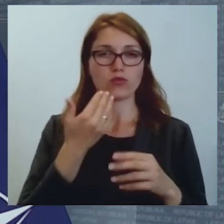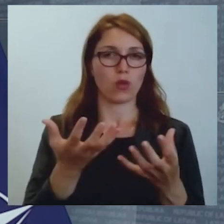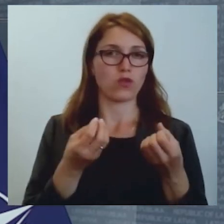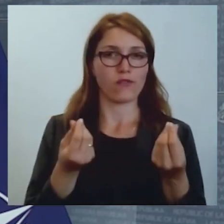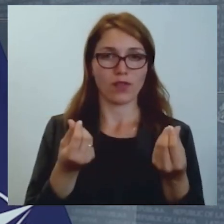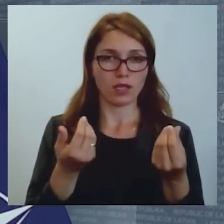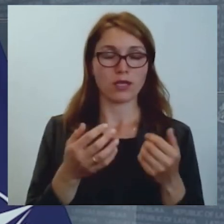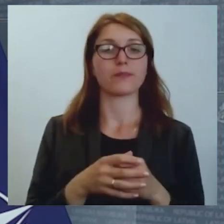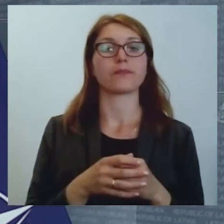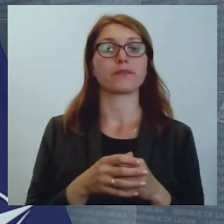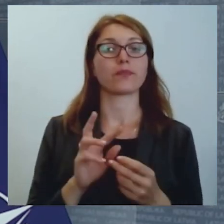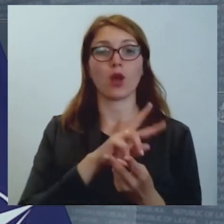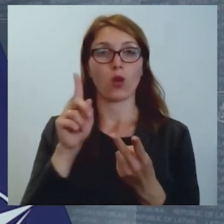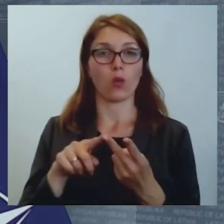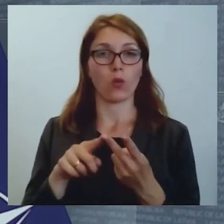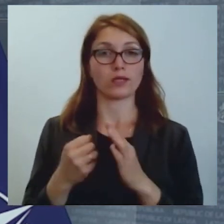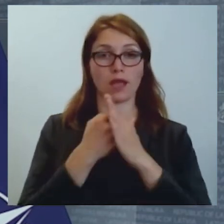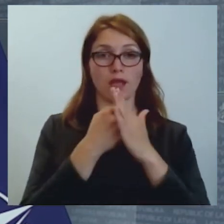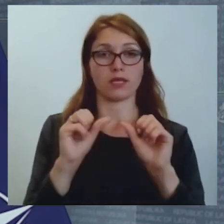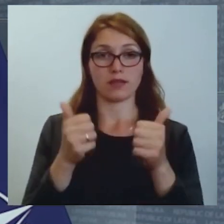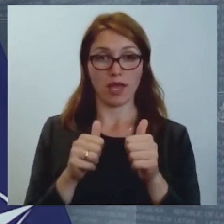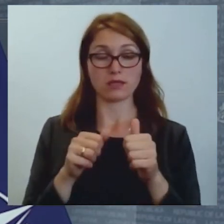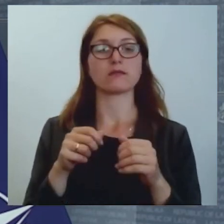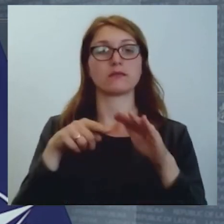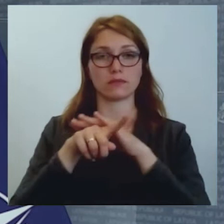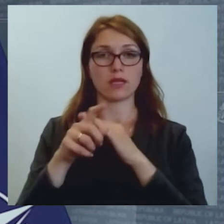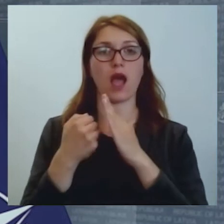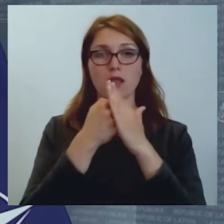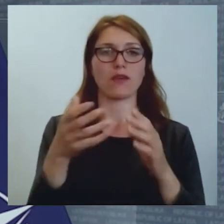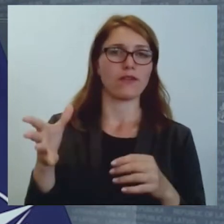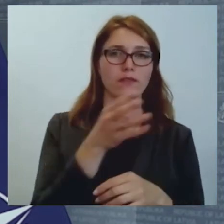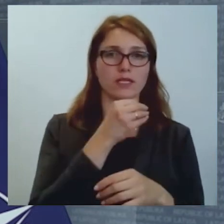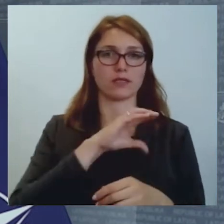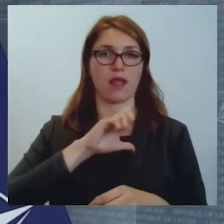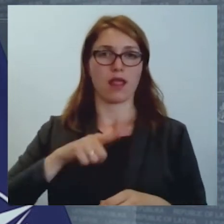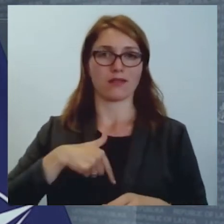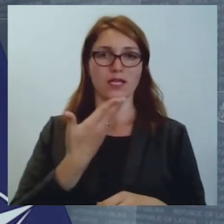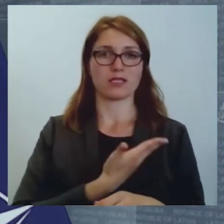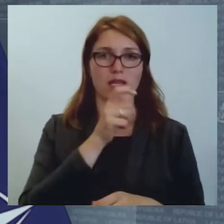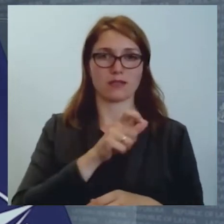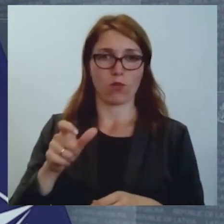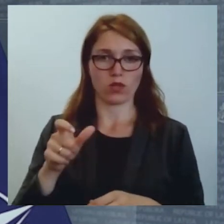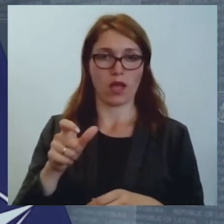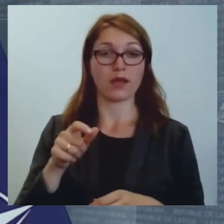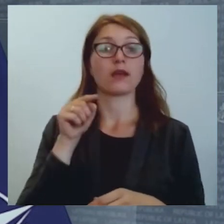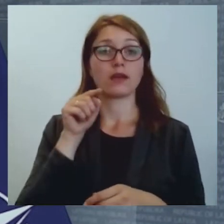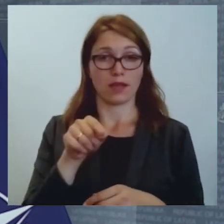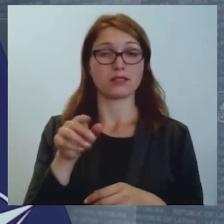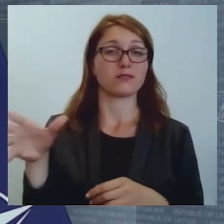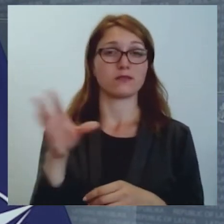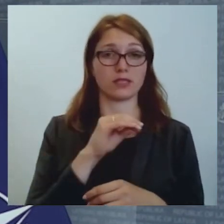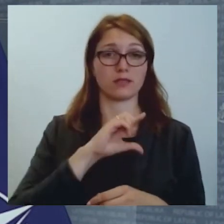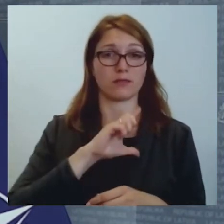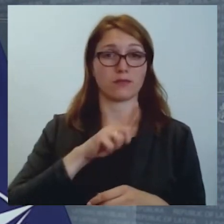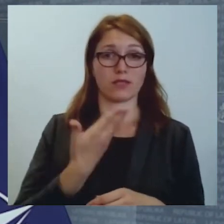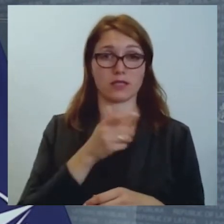finansējumu. Un ir otrs atbalsts veids, kas ir atbalsts visiem Latvijas iedzīvotājiem. Un šis atbalsts ir mērķēts tādā veidā,